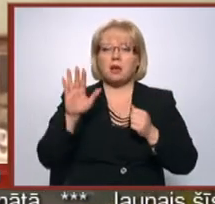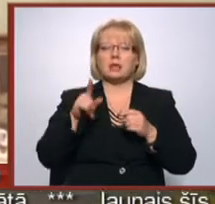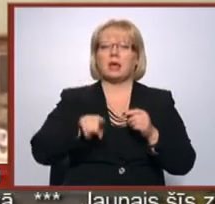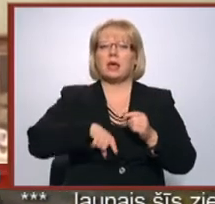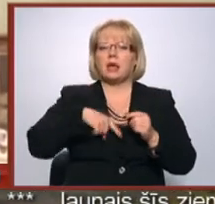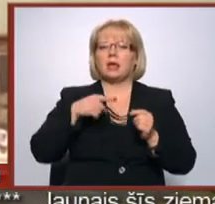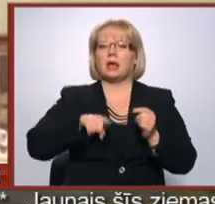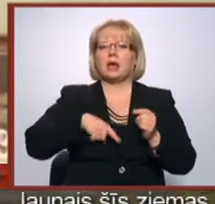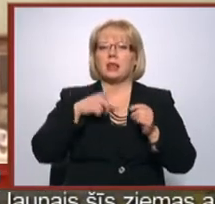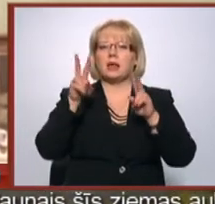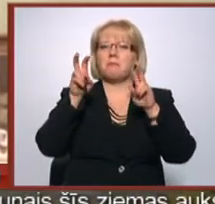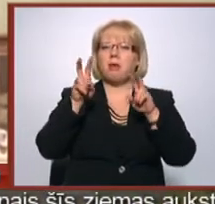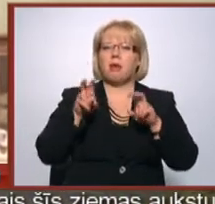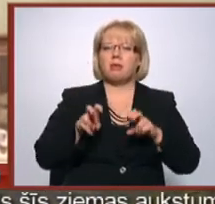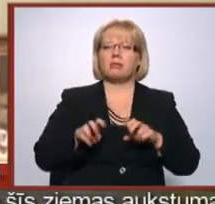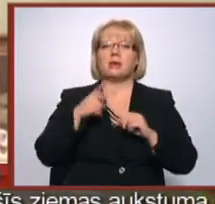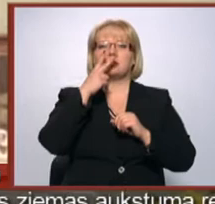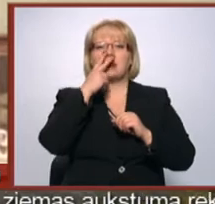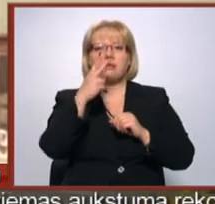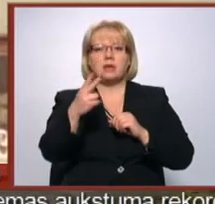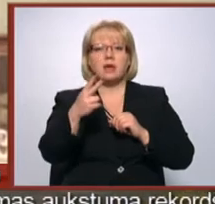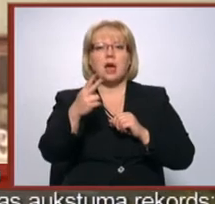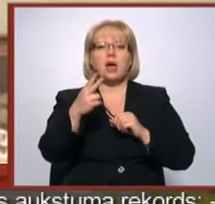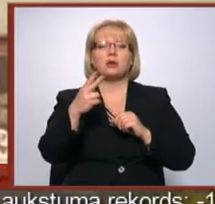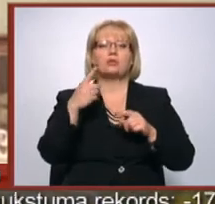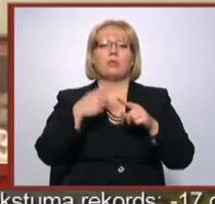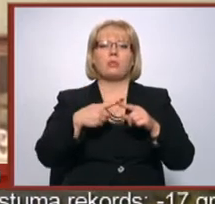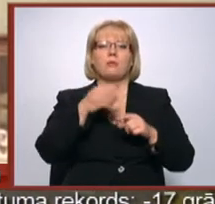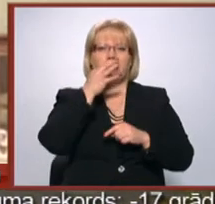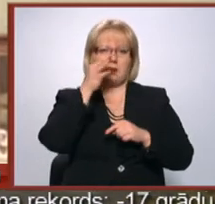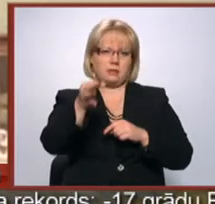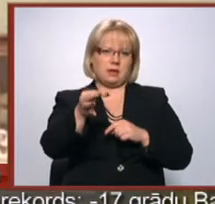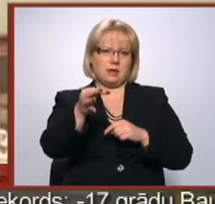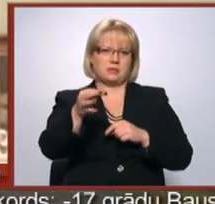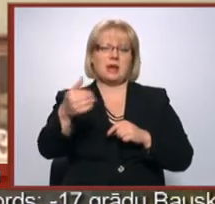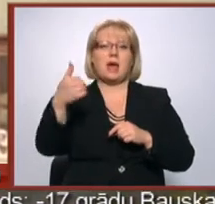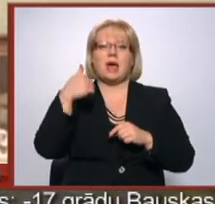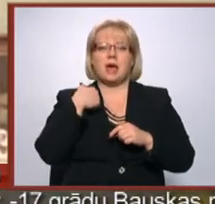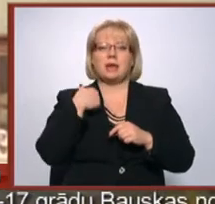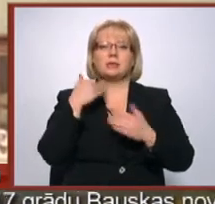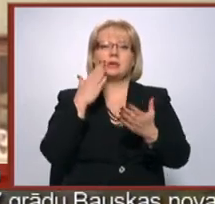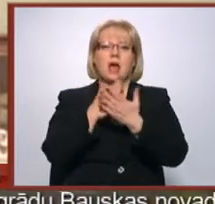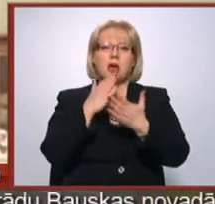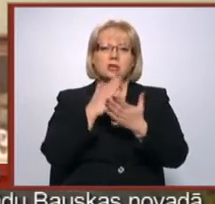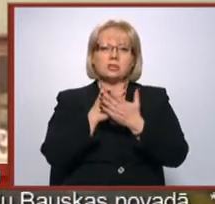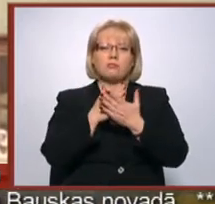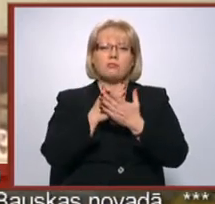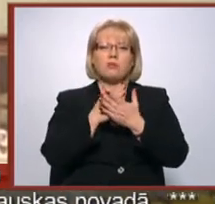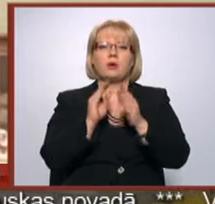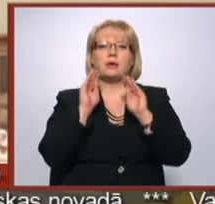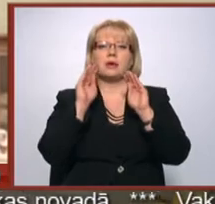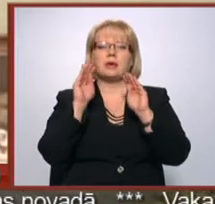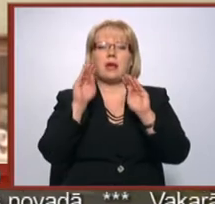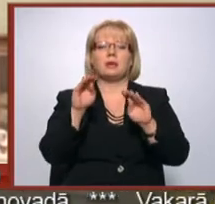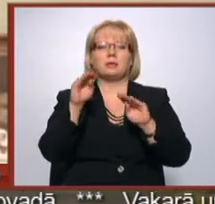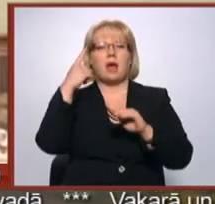ilgi, ilgi pētīja, pētīja skatījās un pateicā, nu es esmu ielicis atmiņā,